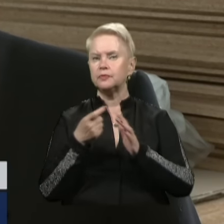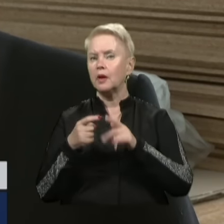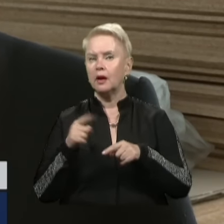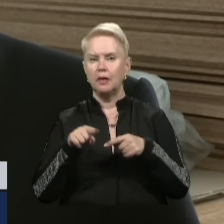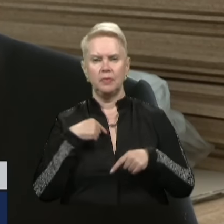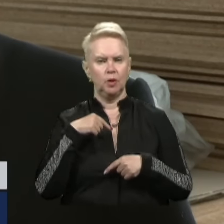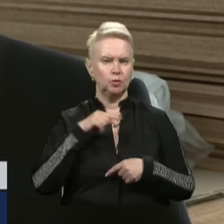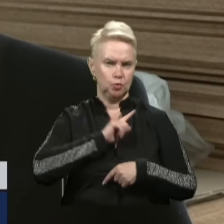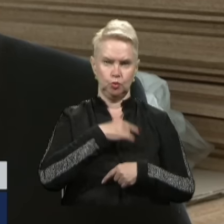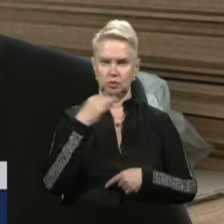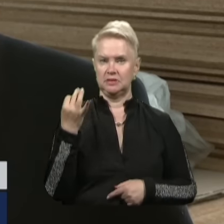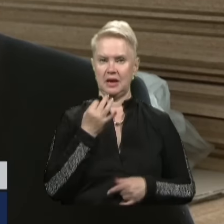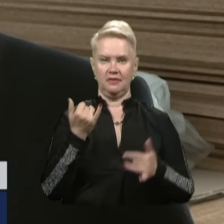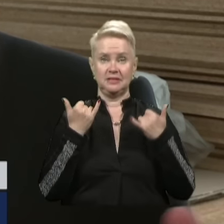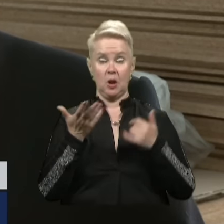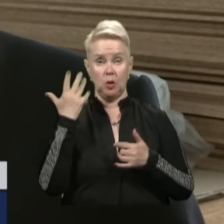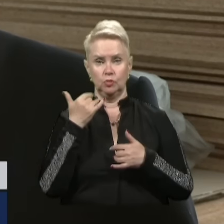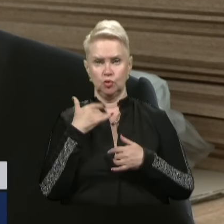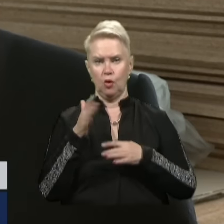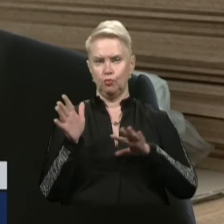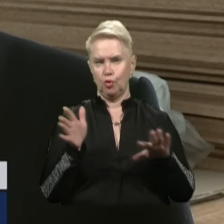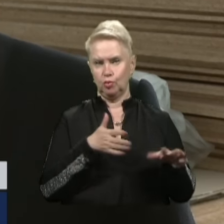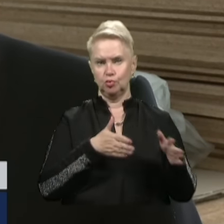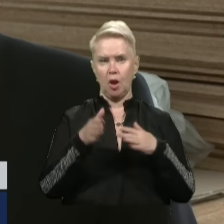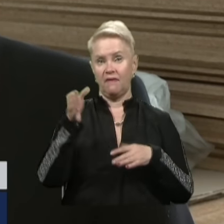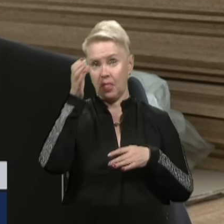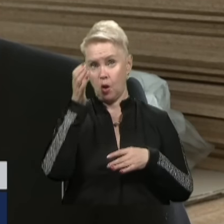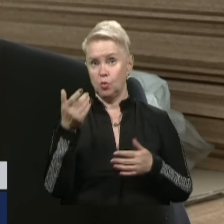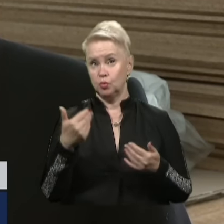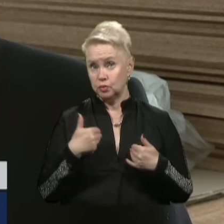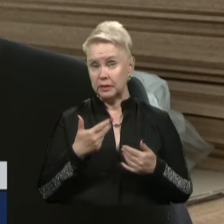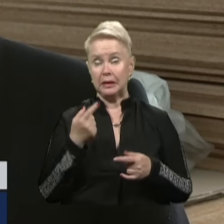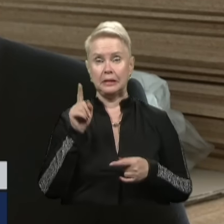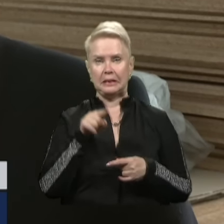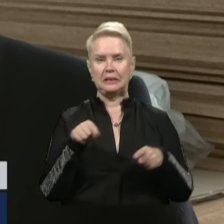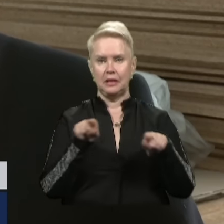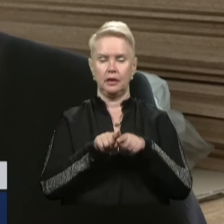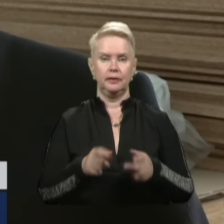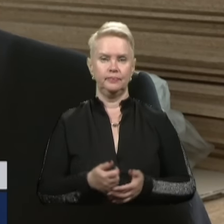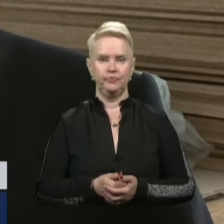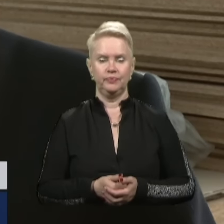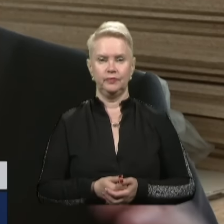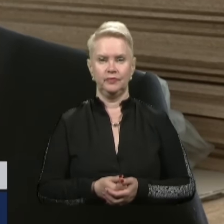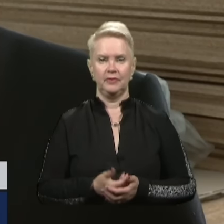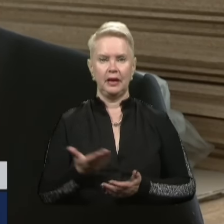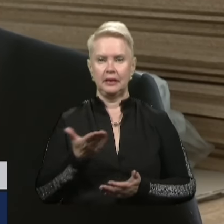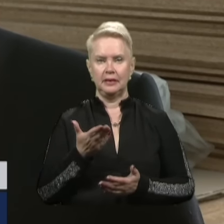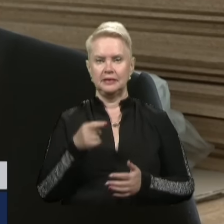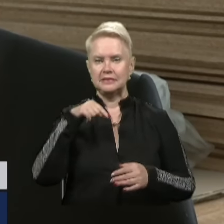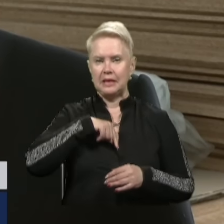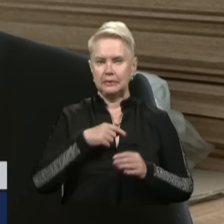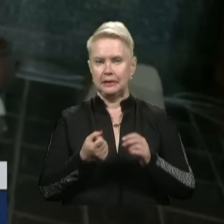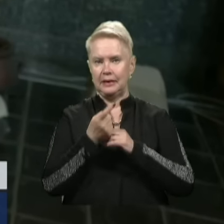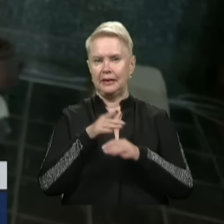мені дуже цікаво зараз, коли вже пройде на шлях в науці, то отакі якісь задатки